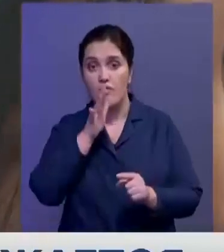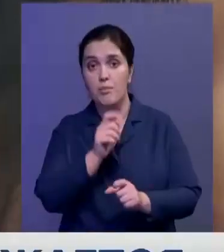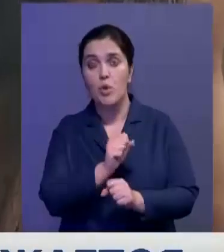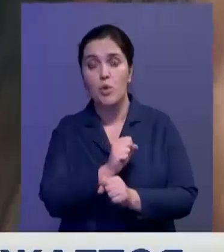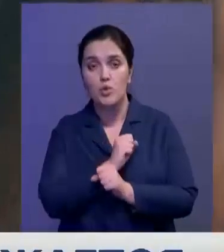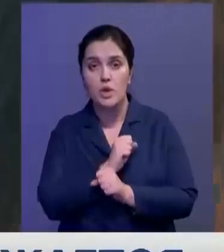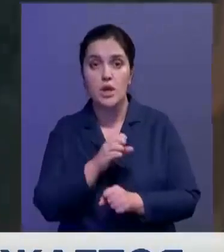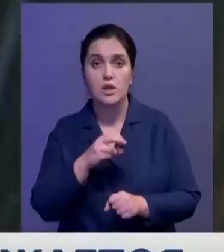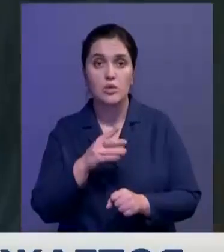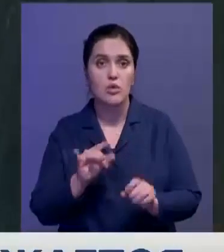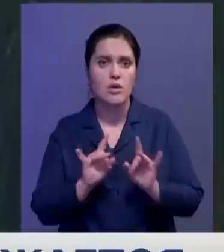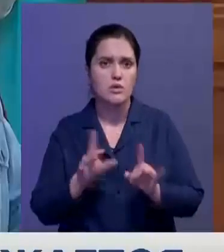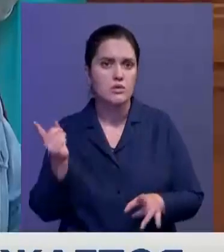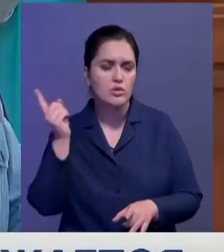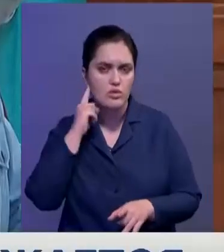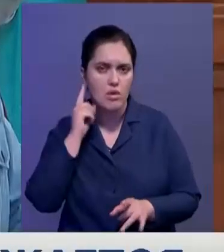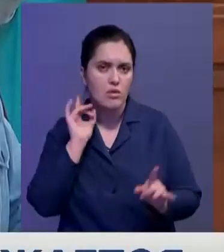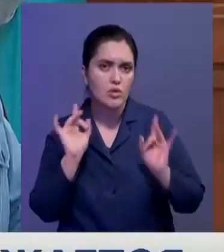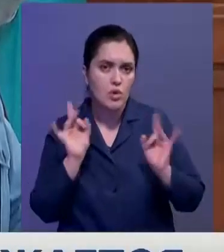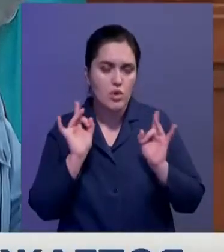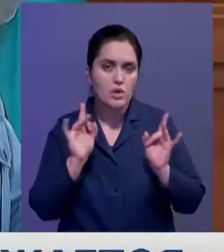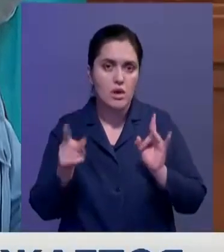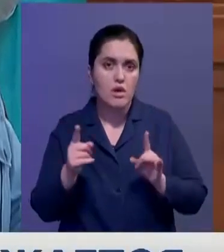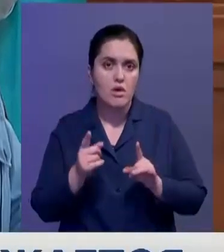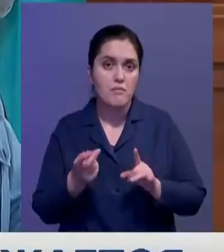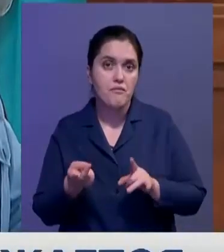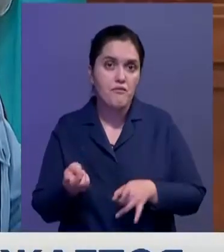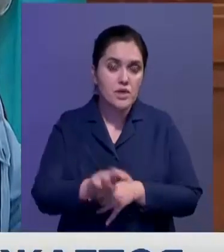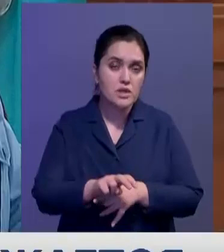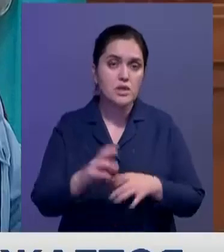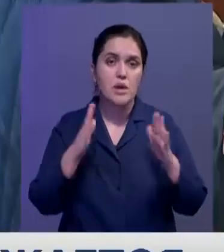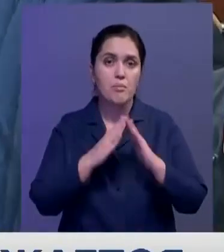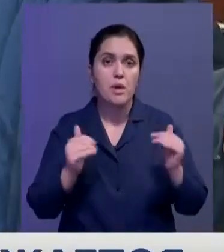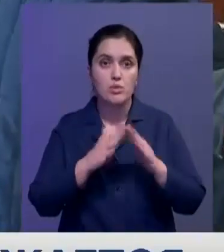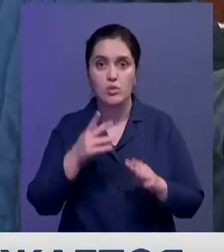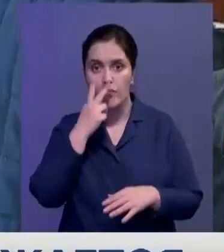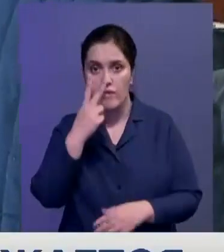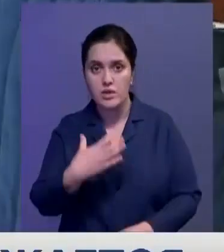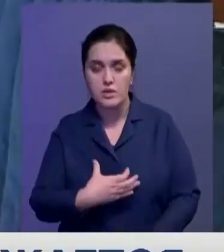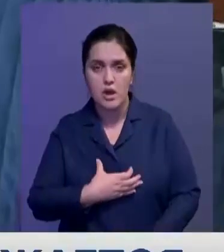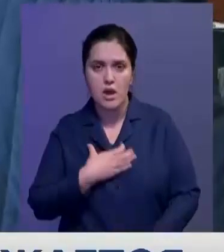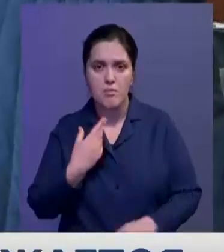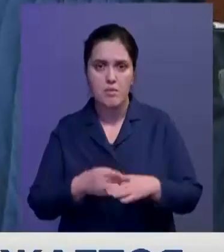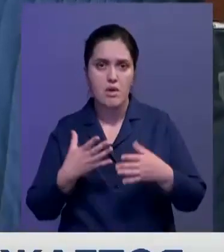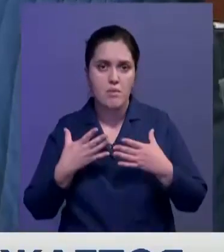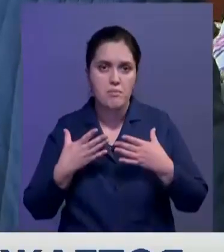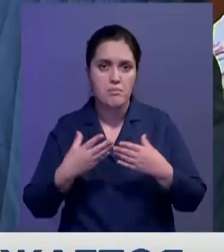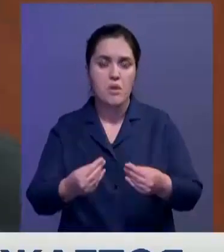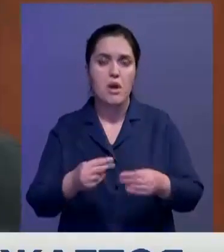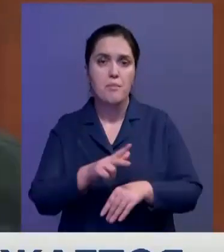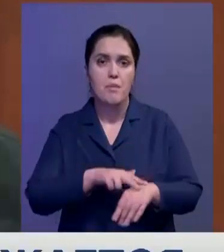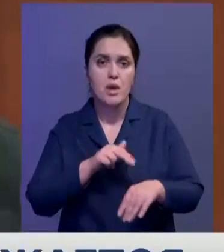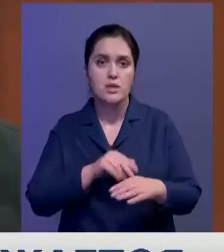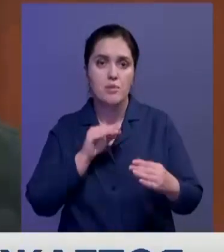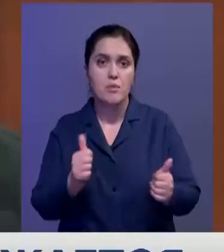Ельнур рассказывает, что услышал грохот. Они выскочили из палатки и увидели вот эту вот страшную картину. Раздавленный полицейский автомобиль.